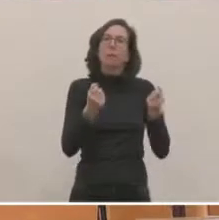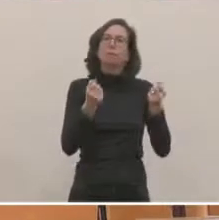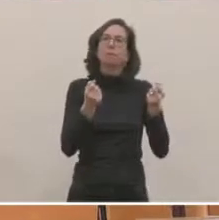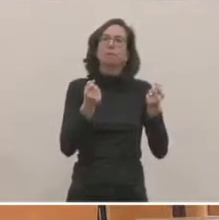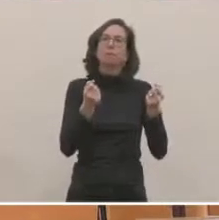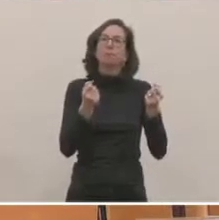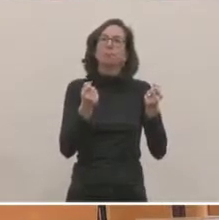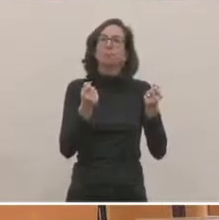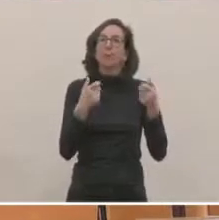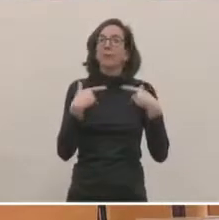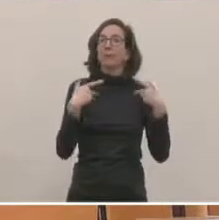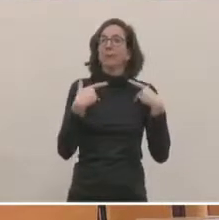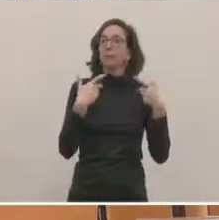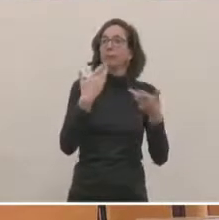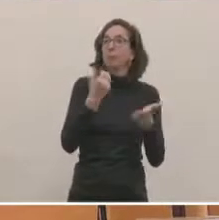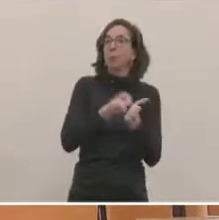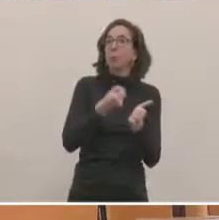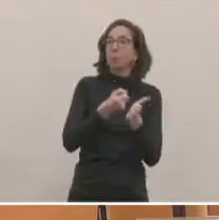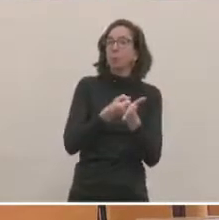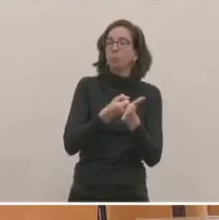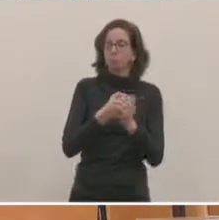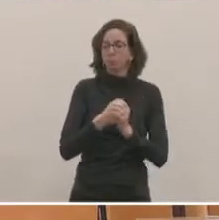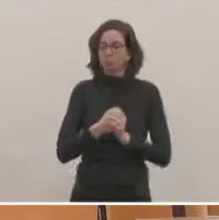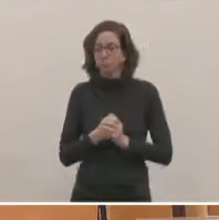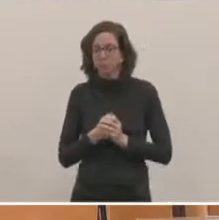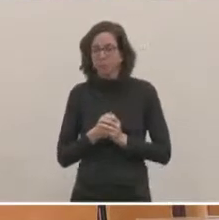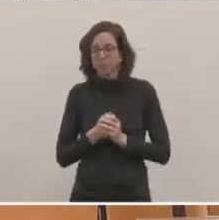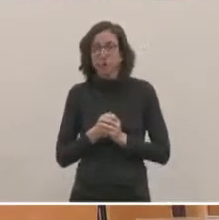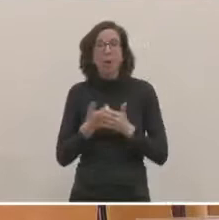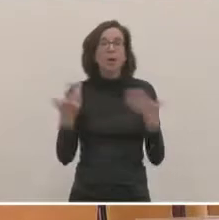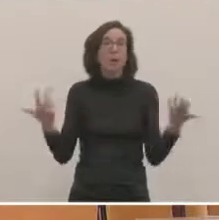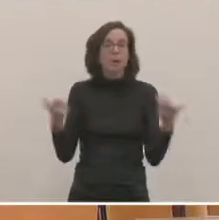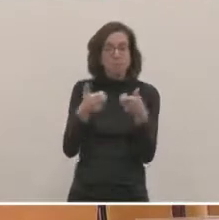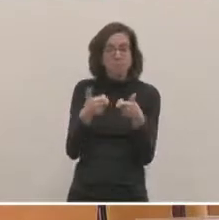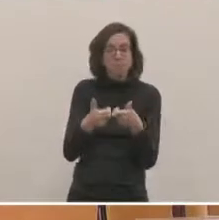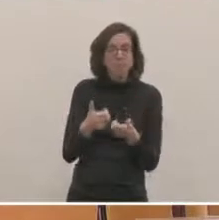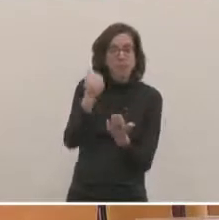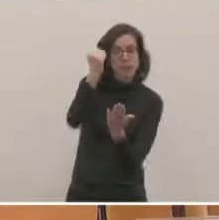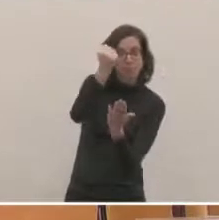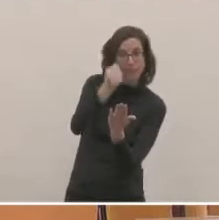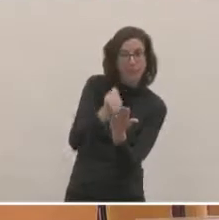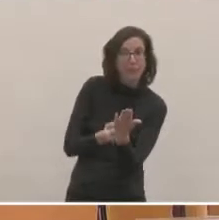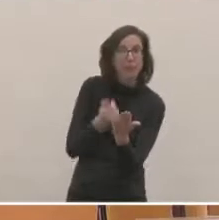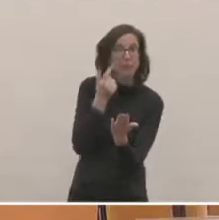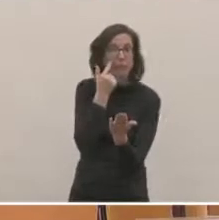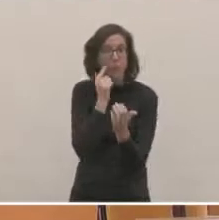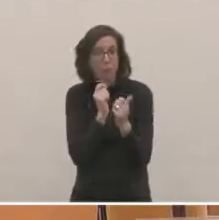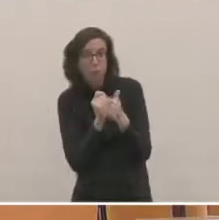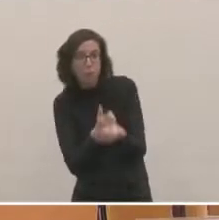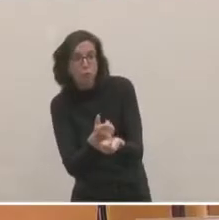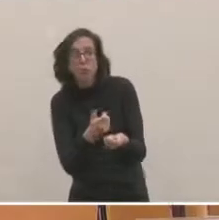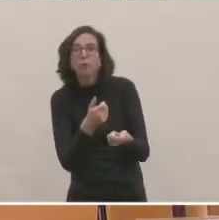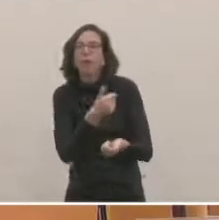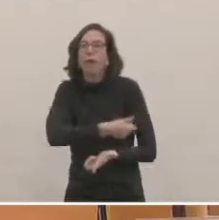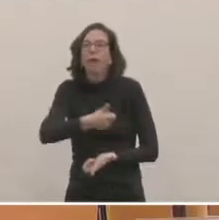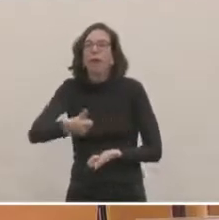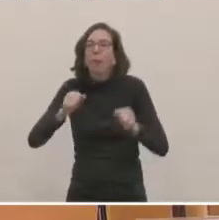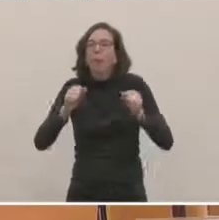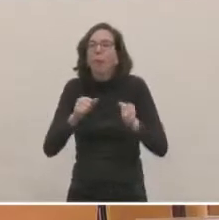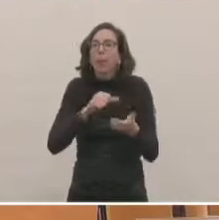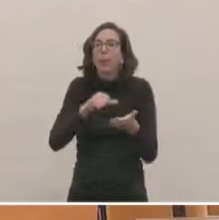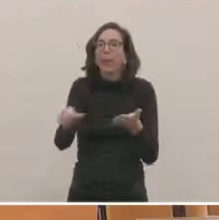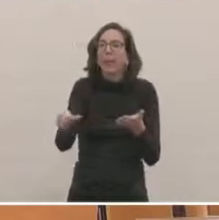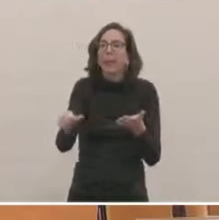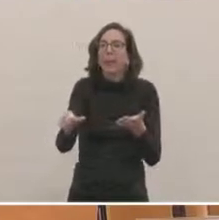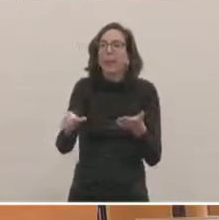tarification progressive. Naturellement, cette tarification progressive s'appliquera au compteur individuel, car au compteur collectif,